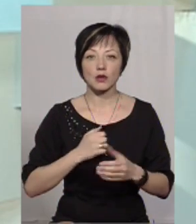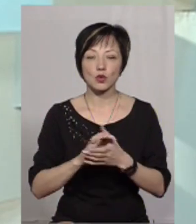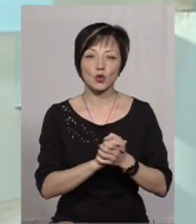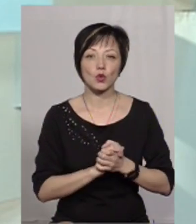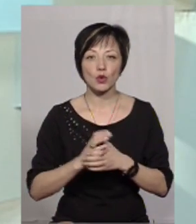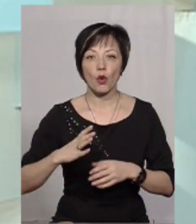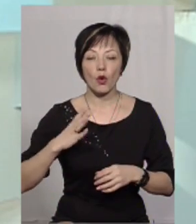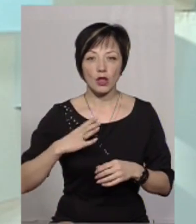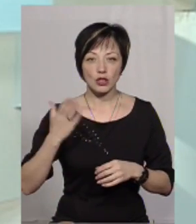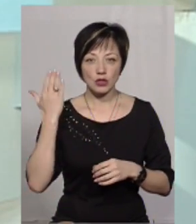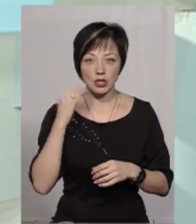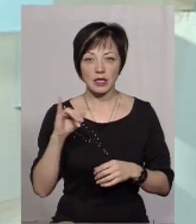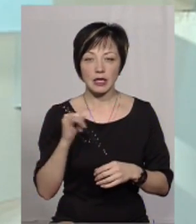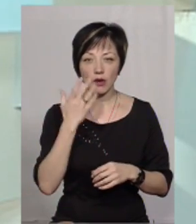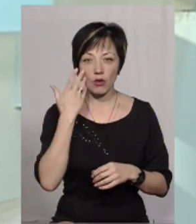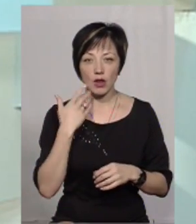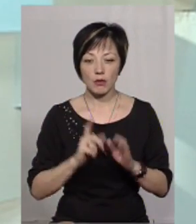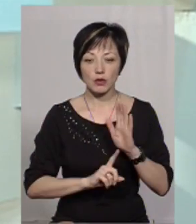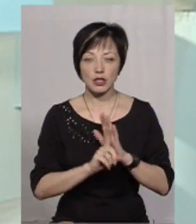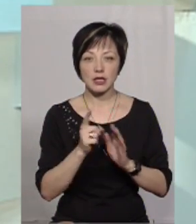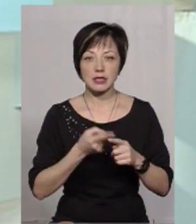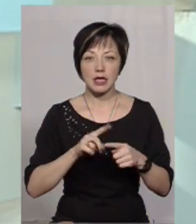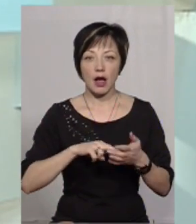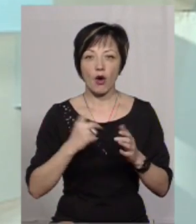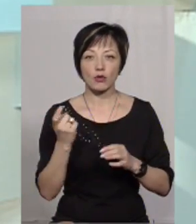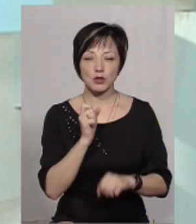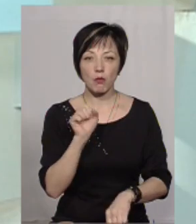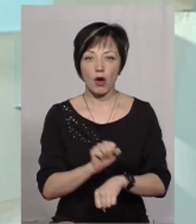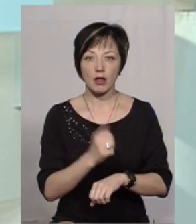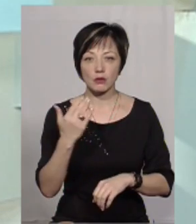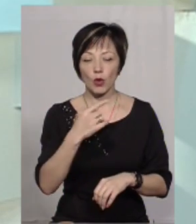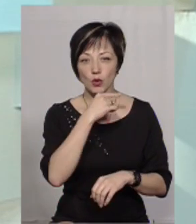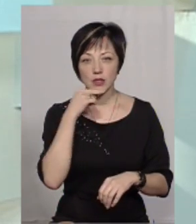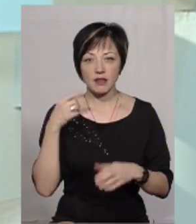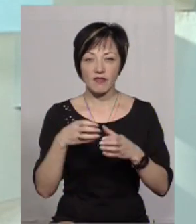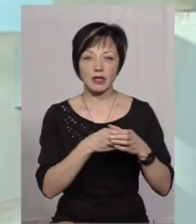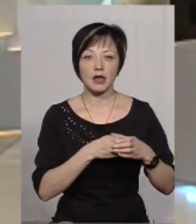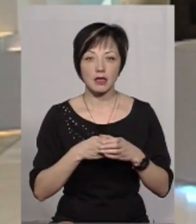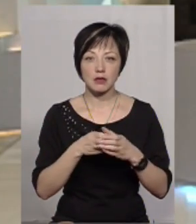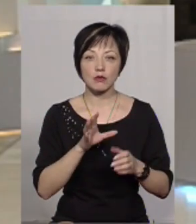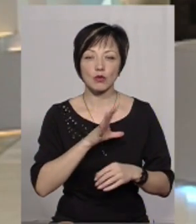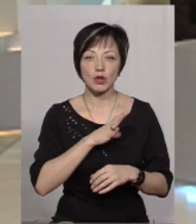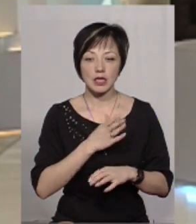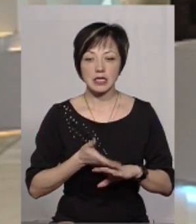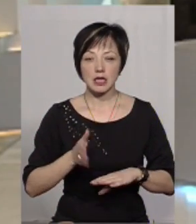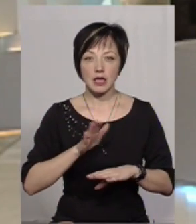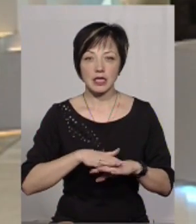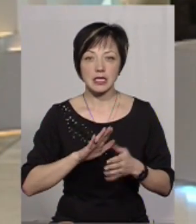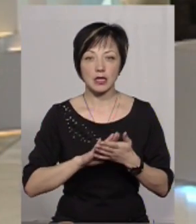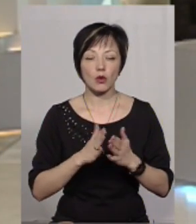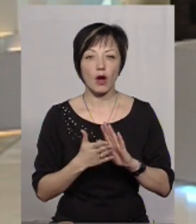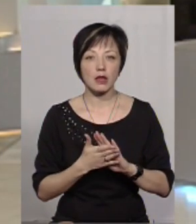колишнього. І, звичайно, що коли почалася ця економічна блокада з боку Російської Федерації, вони були в скрутній